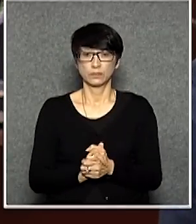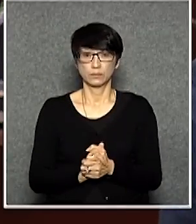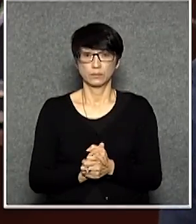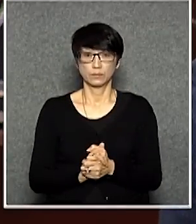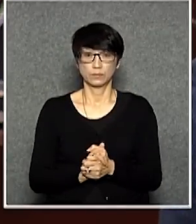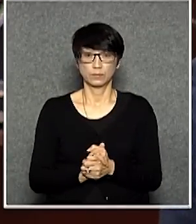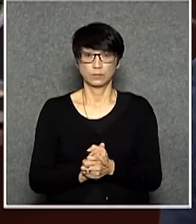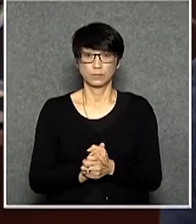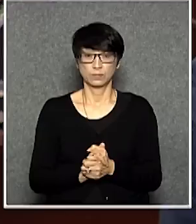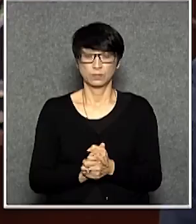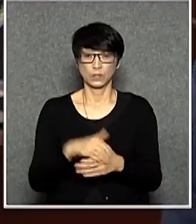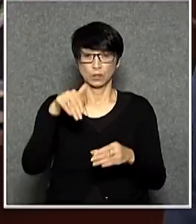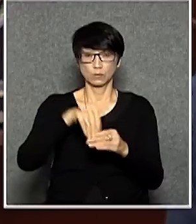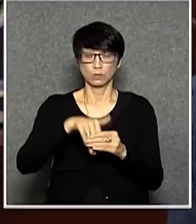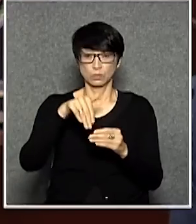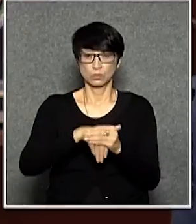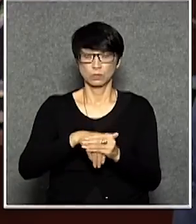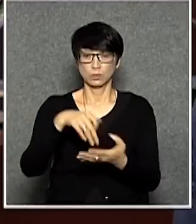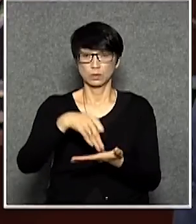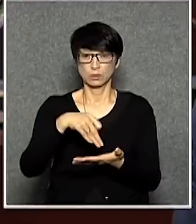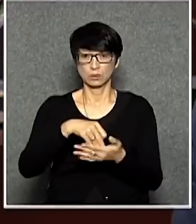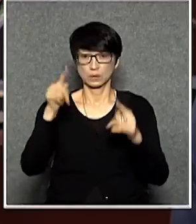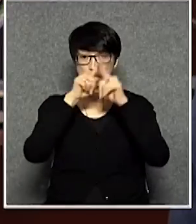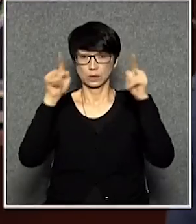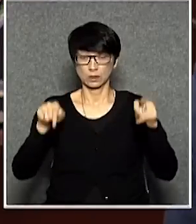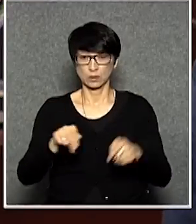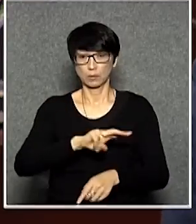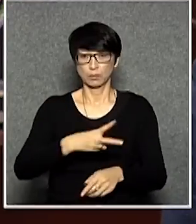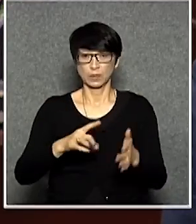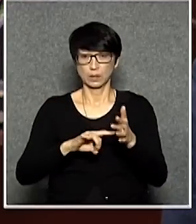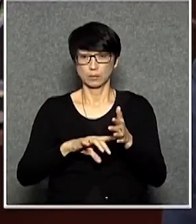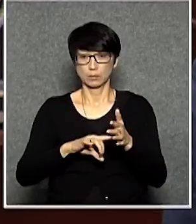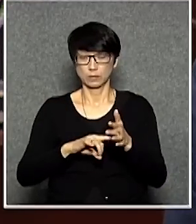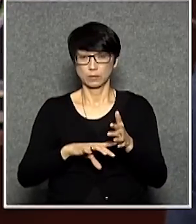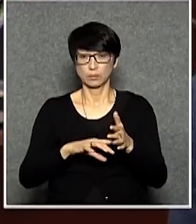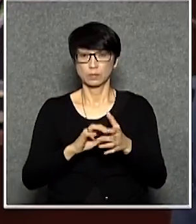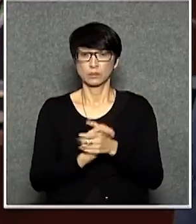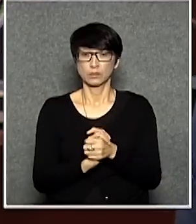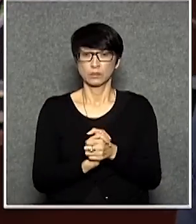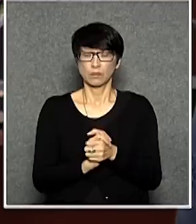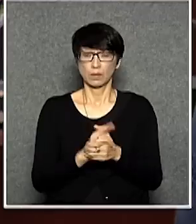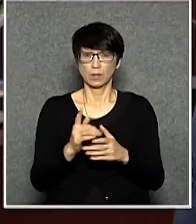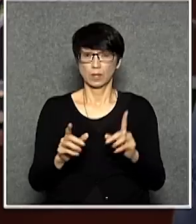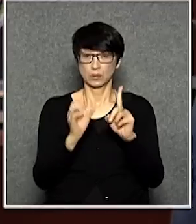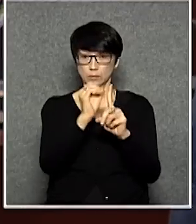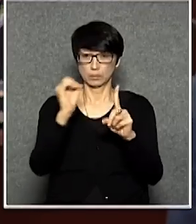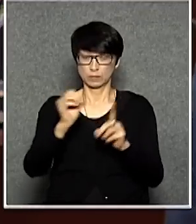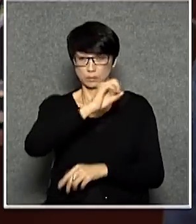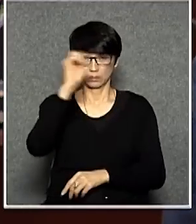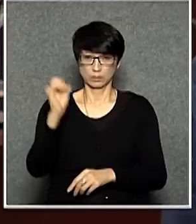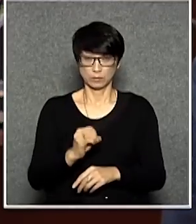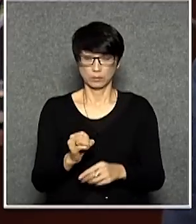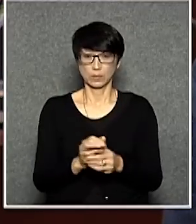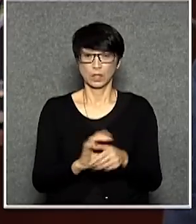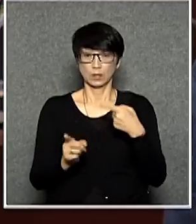那個那個選民登記冊的文本是電子化了它正如我剛才說不是完全百分之一百是零風